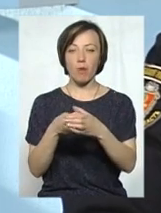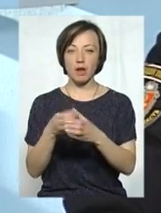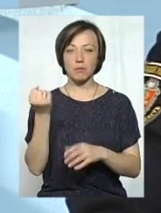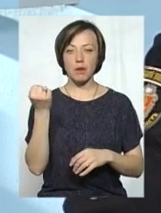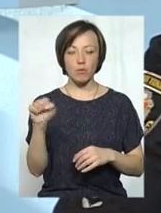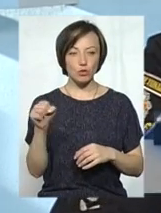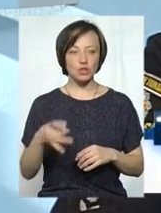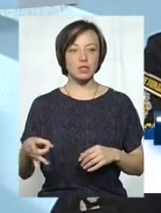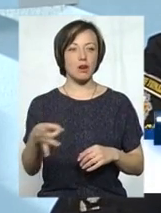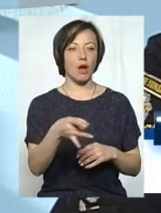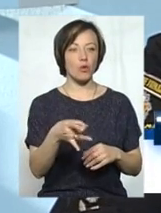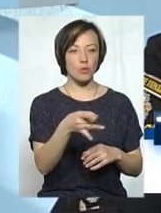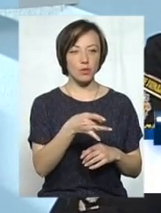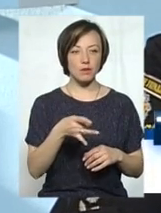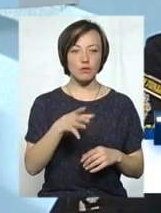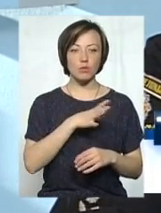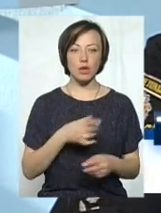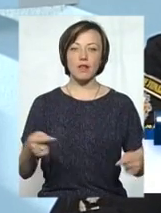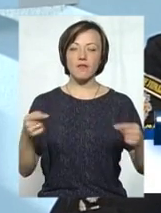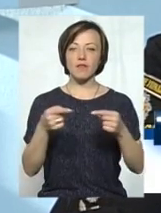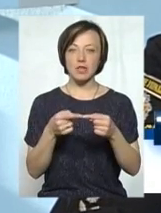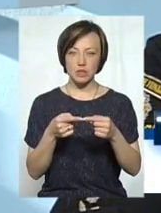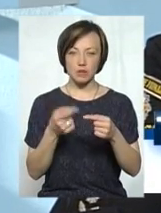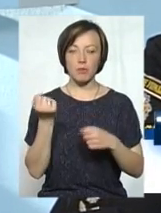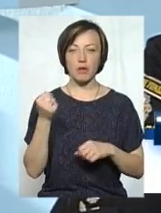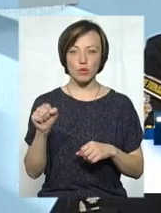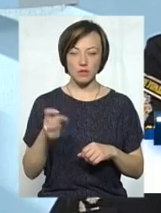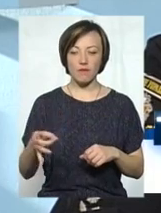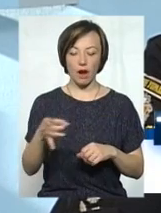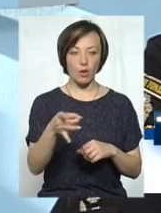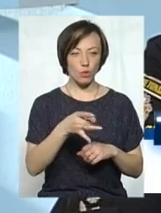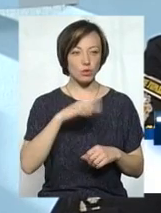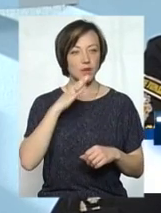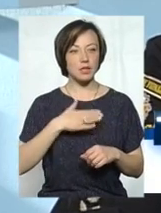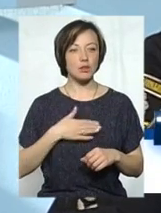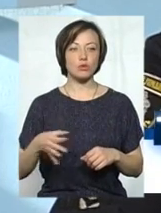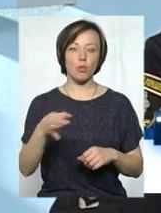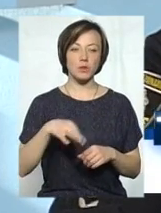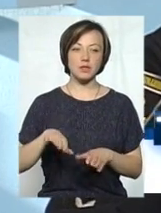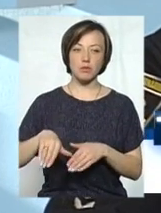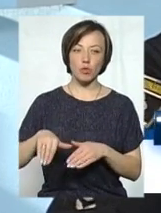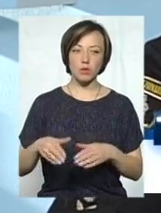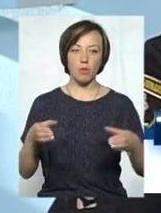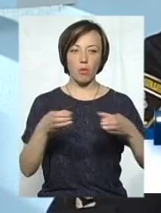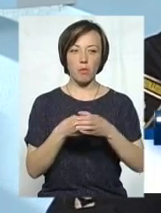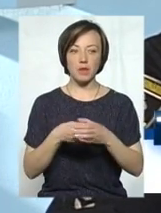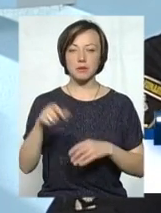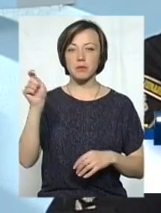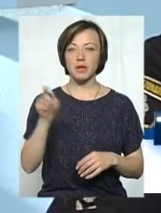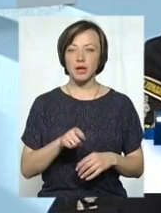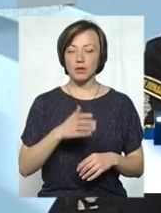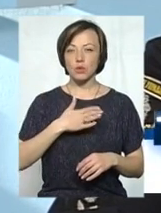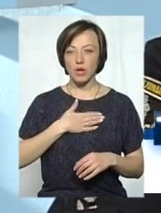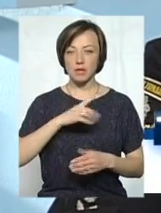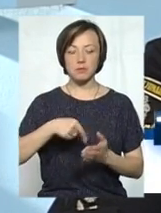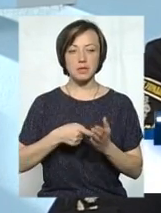районів, які були визначені переможцями в районах нашої області. Потім ті команди приїхали до нас в